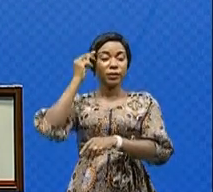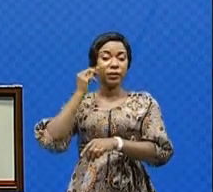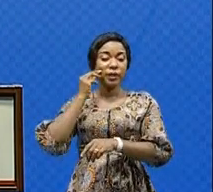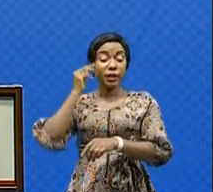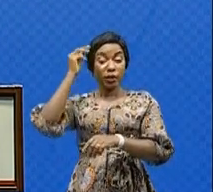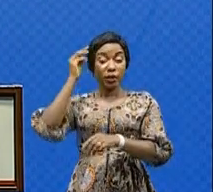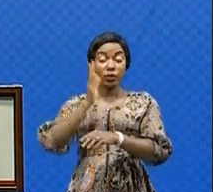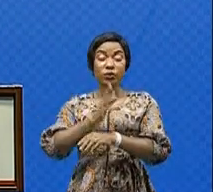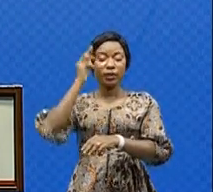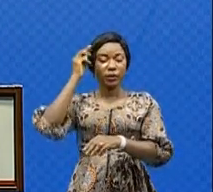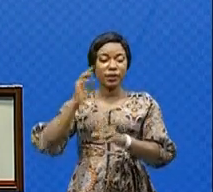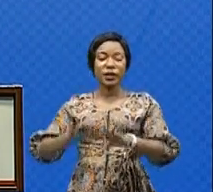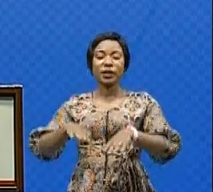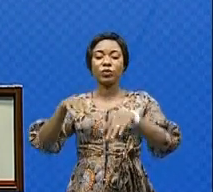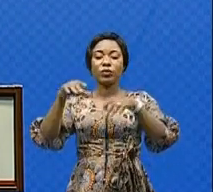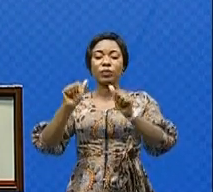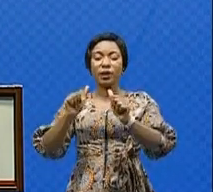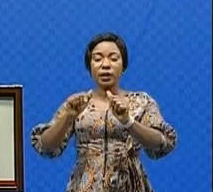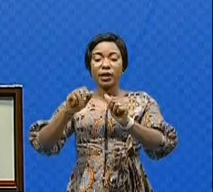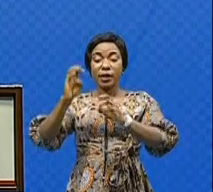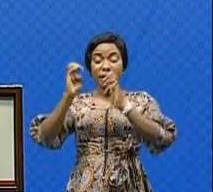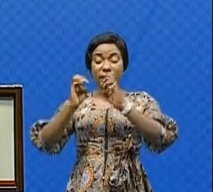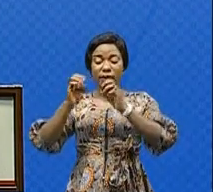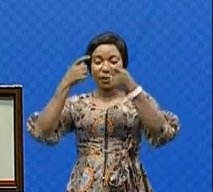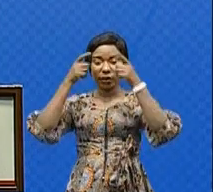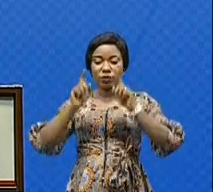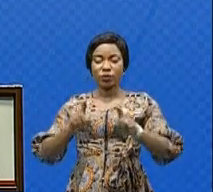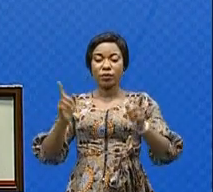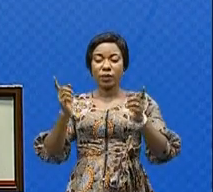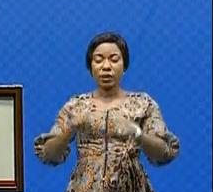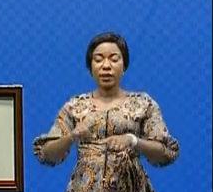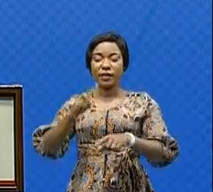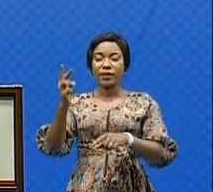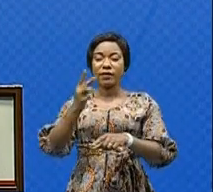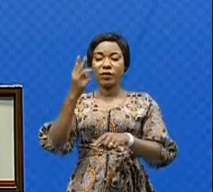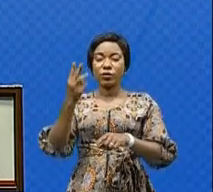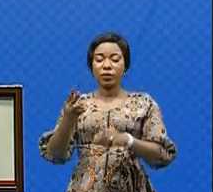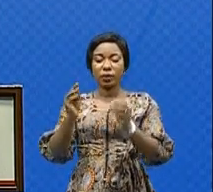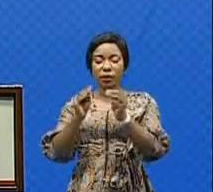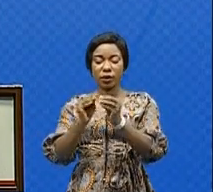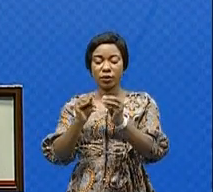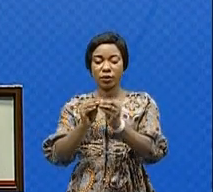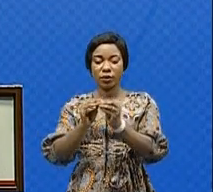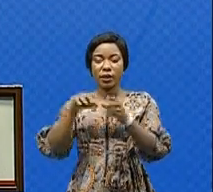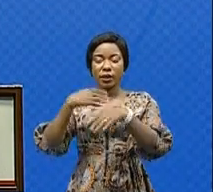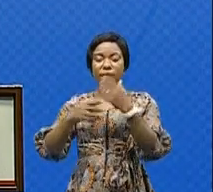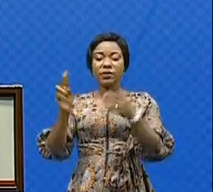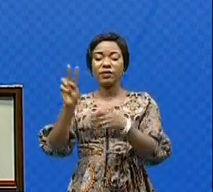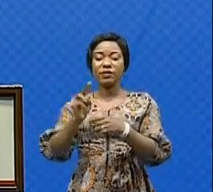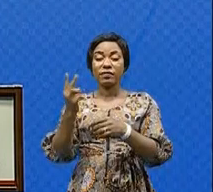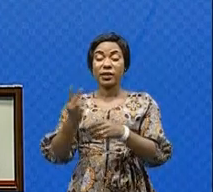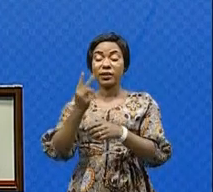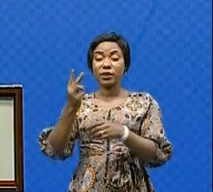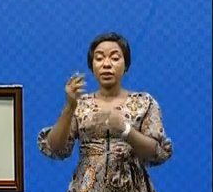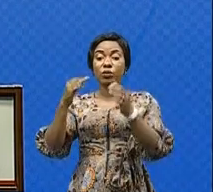Conseil de ministre a adopté le rélevé des décisions prises lors de sa 23e réunion, ténue le vendredi 8 octobre